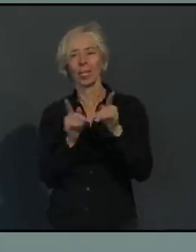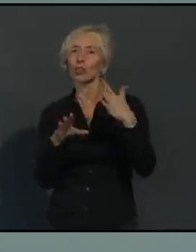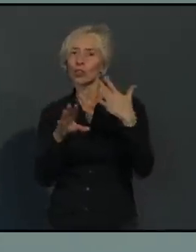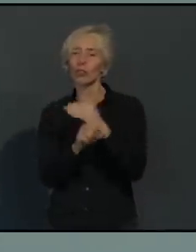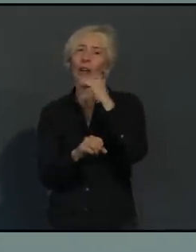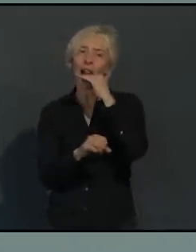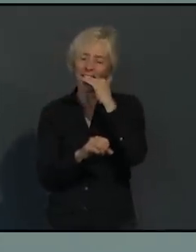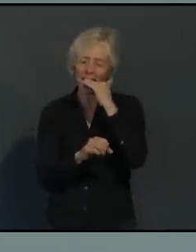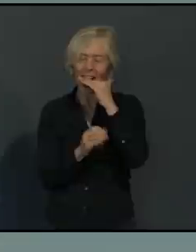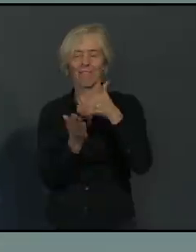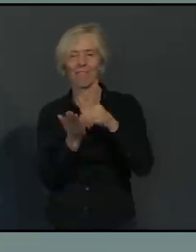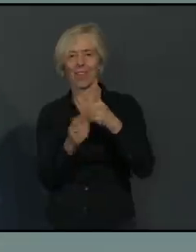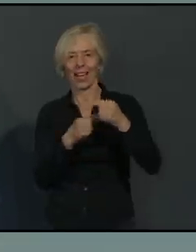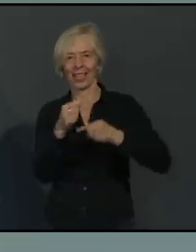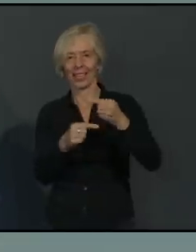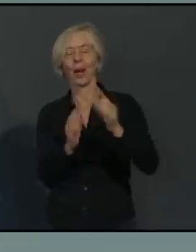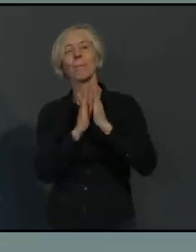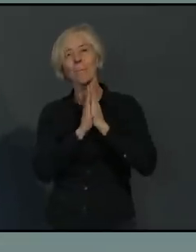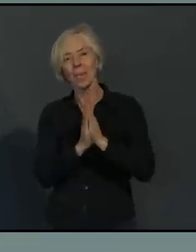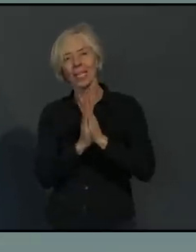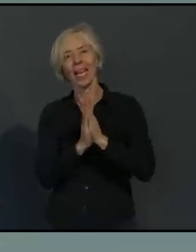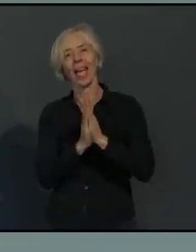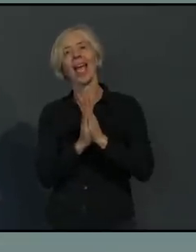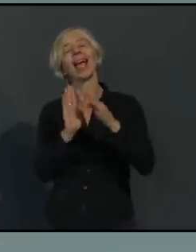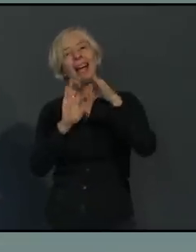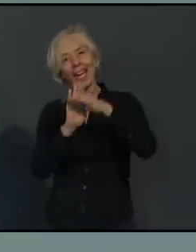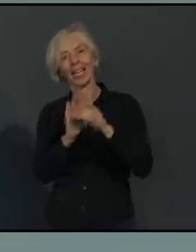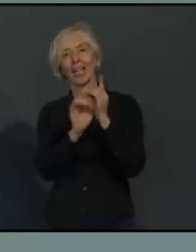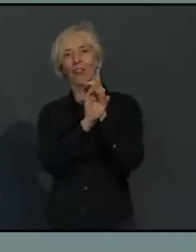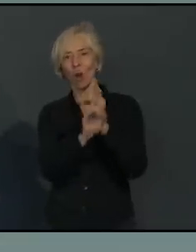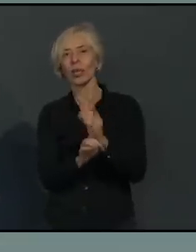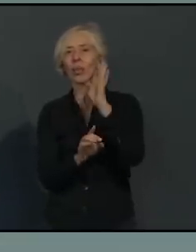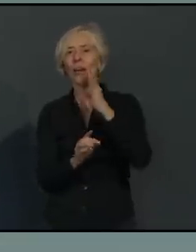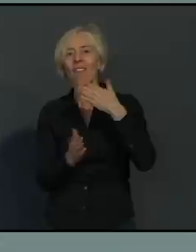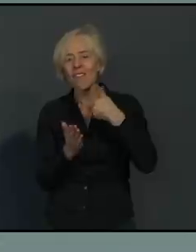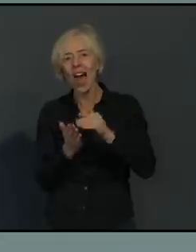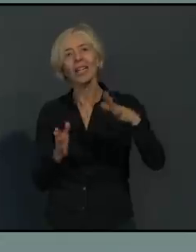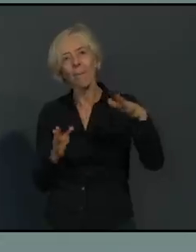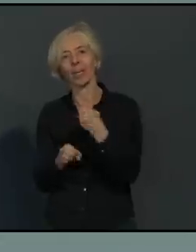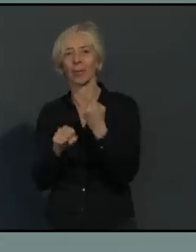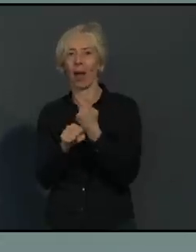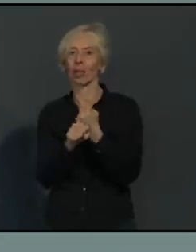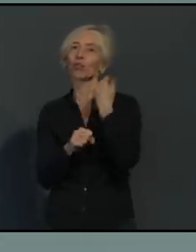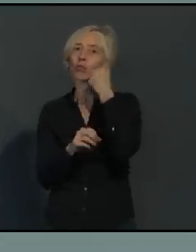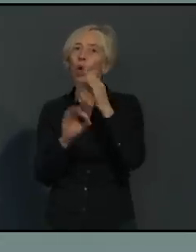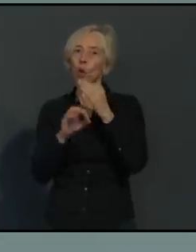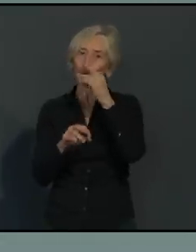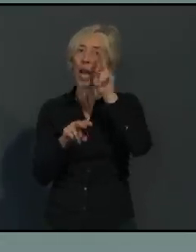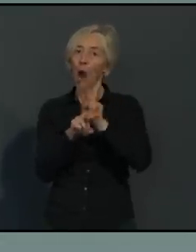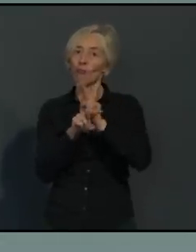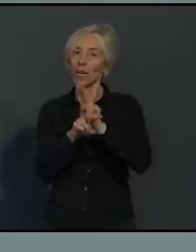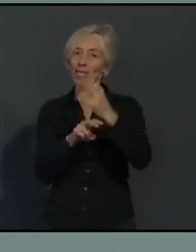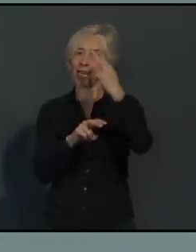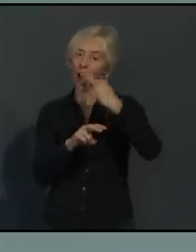Bitte machen Sie weiter mit. Bitte halten Sie sich an die Regeln und passen Sie vor allem auf sich und auf andere auf